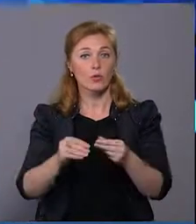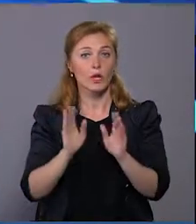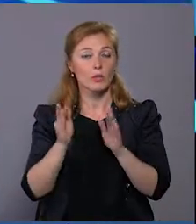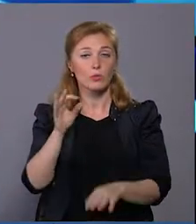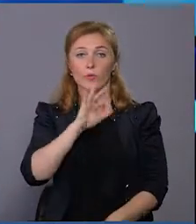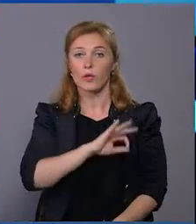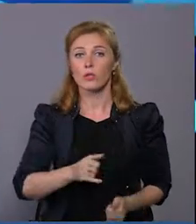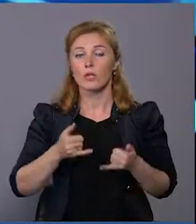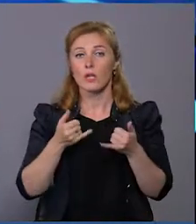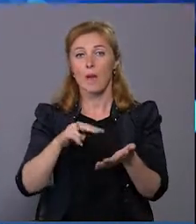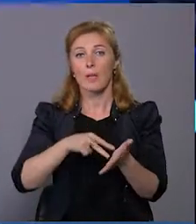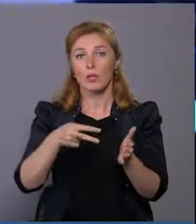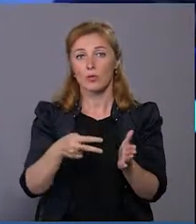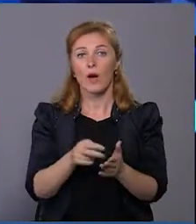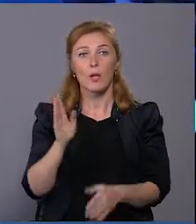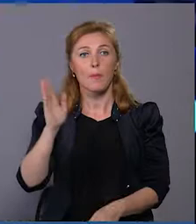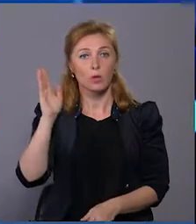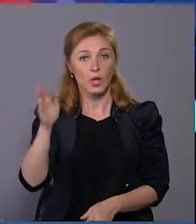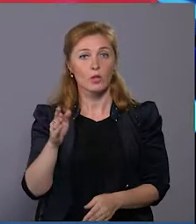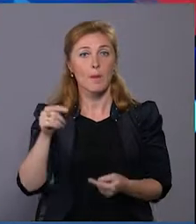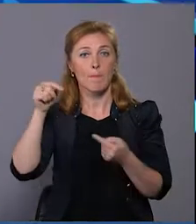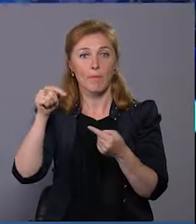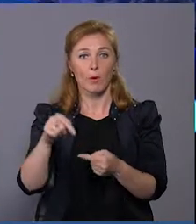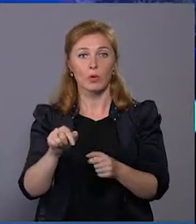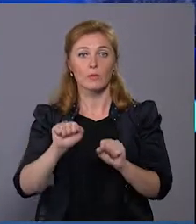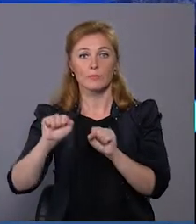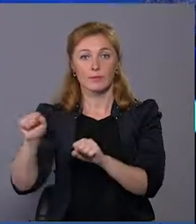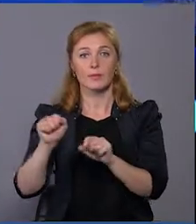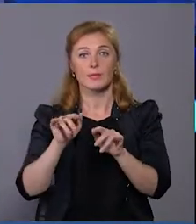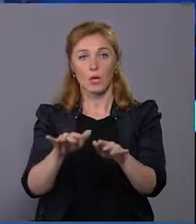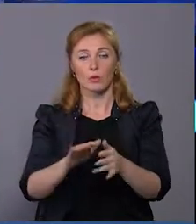використані для планування подальших протиепідемічних заходів.